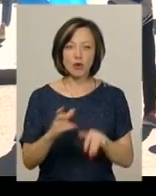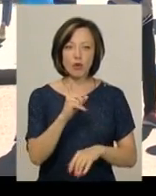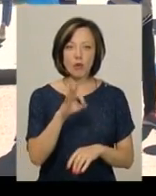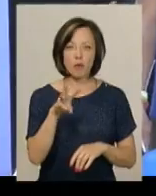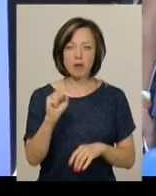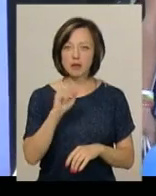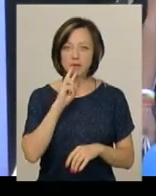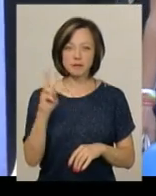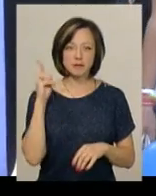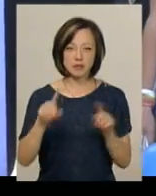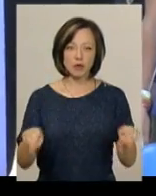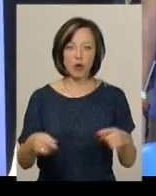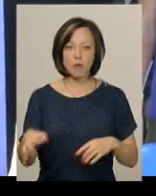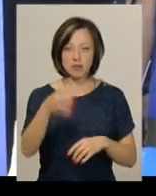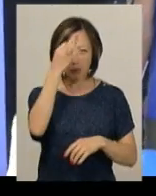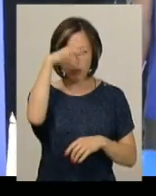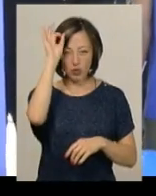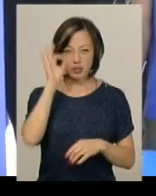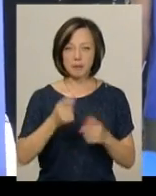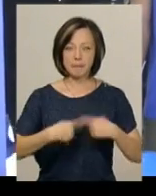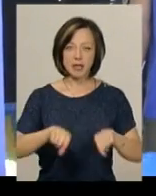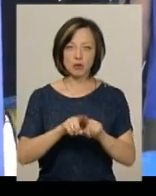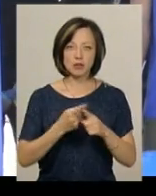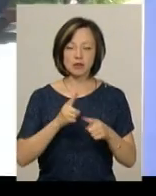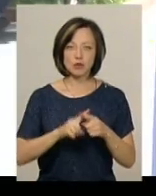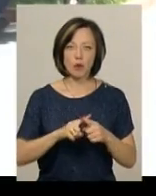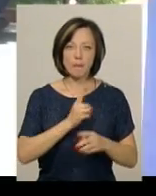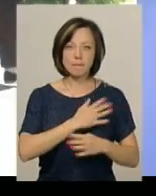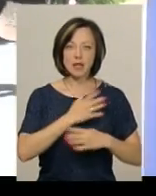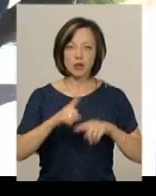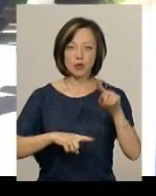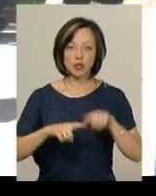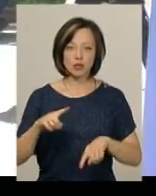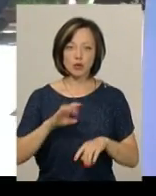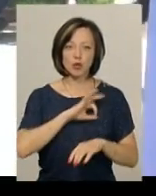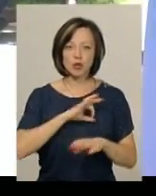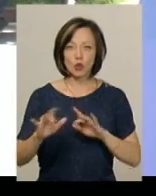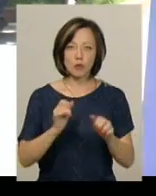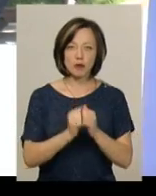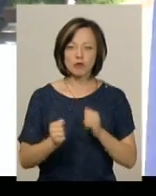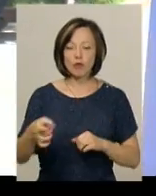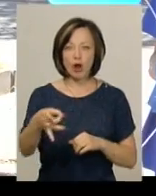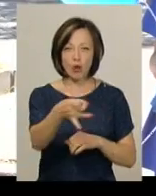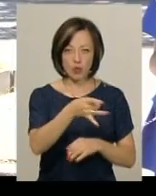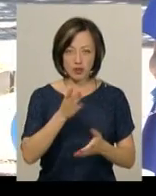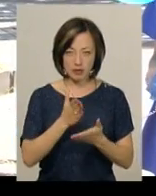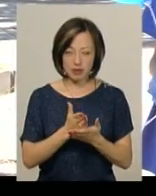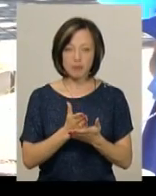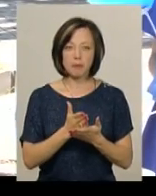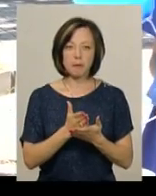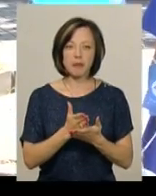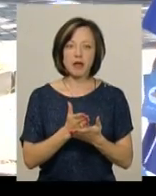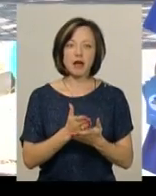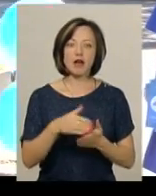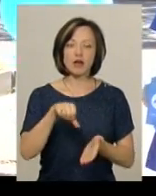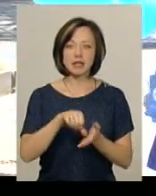Його два роки тому створила обласна поліція. Підрозділ цього патріотично-правового руху нині працює у кожному районі області. Спілчани «Хоми»